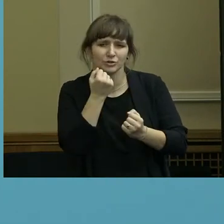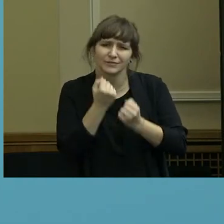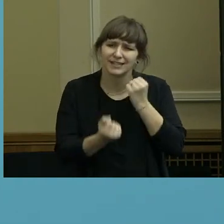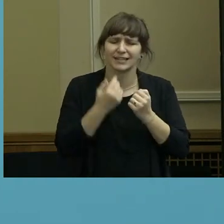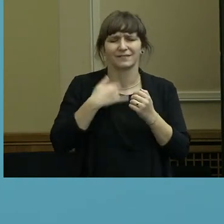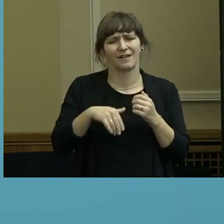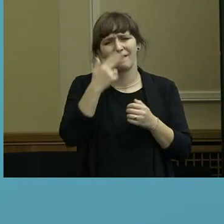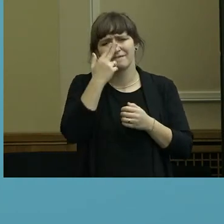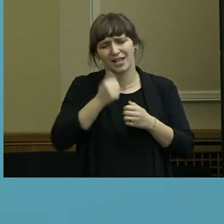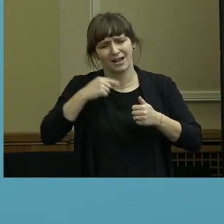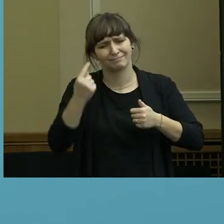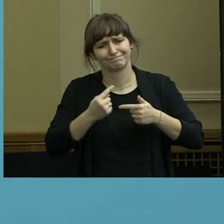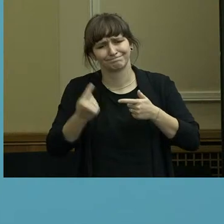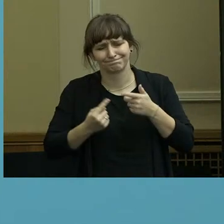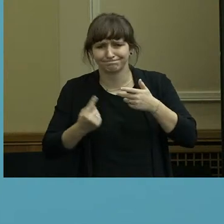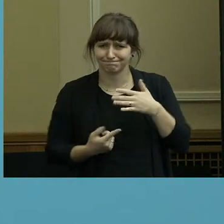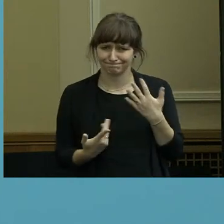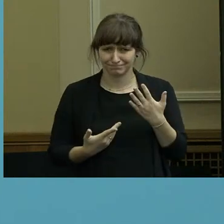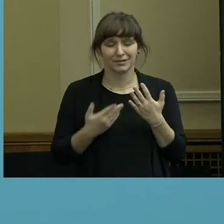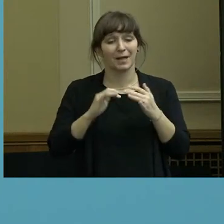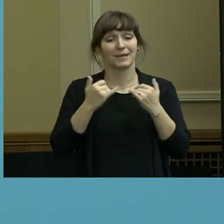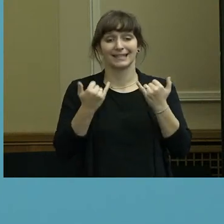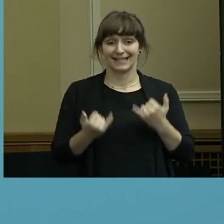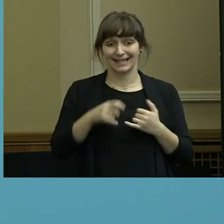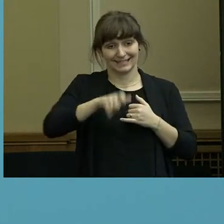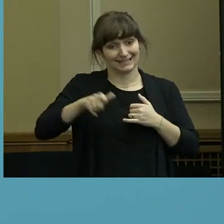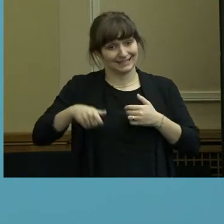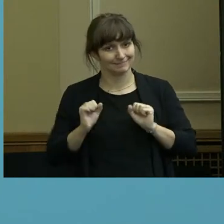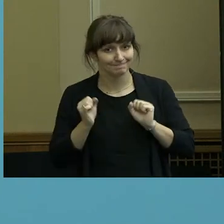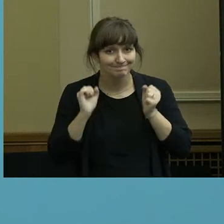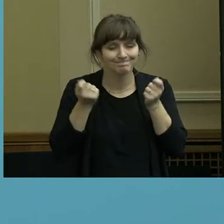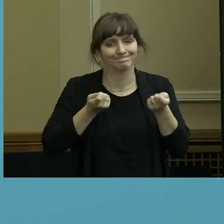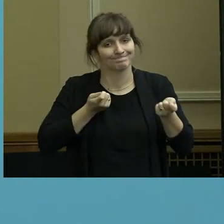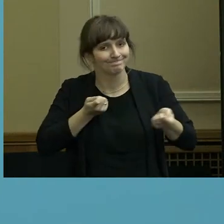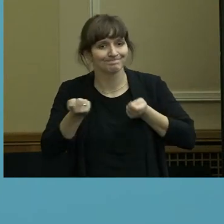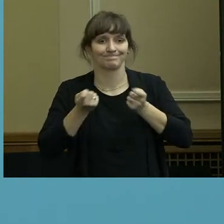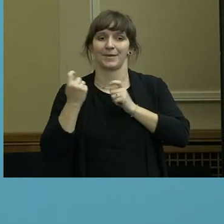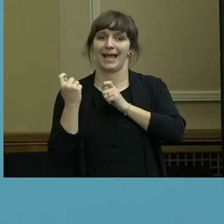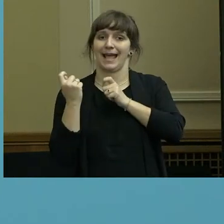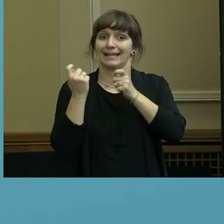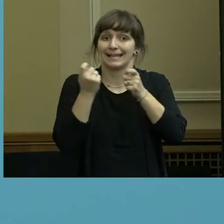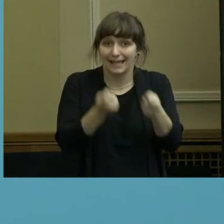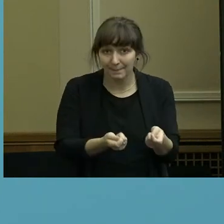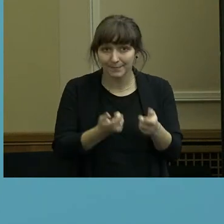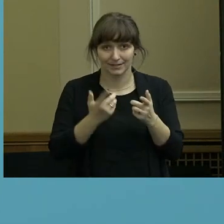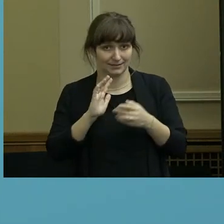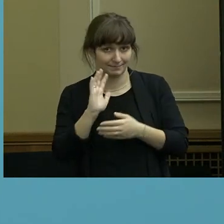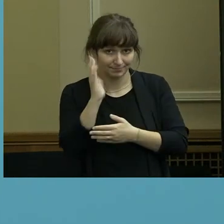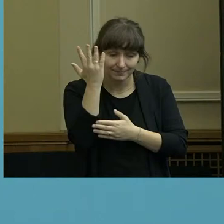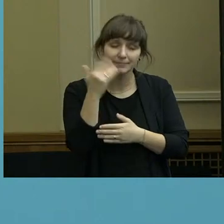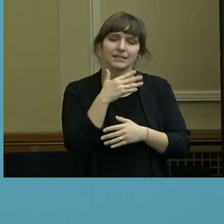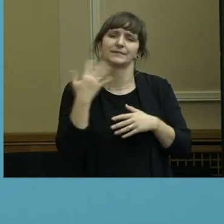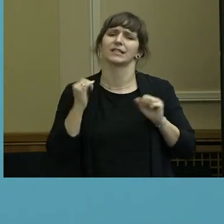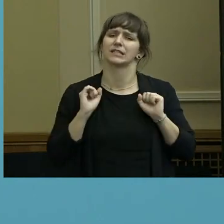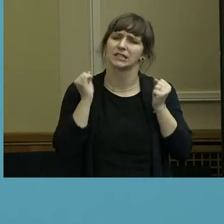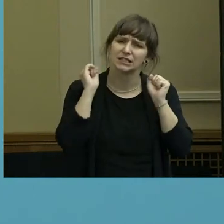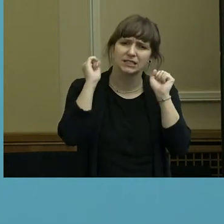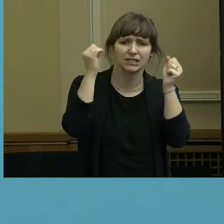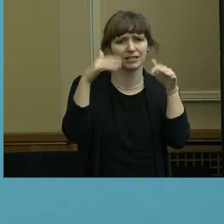im Vorfeld, die dies jetzt zum Ergebnis führen, die tun das mit großem Einsatz. Und da steckt auch